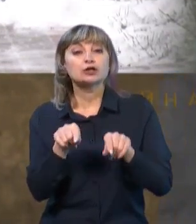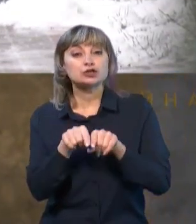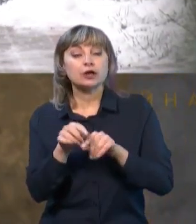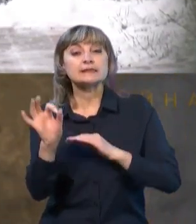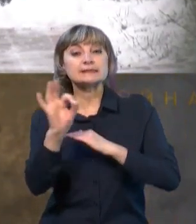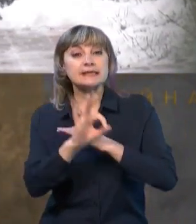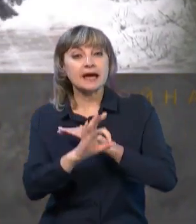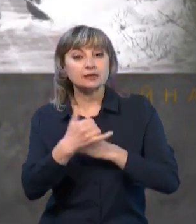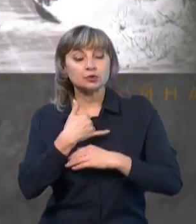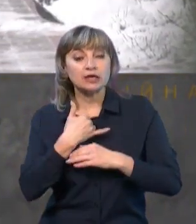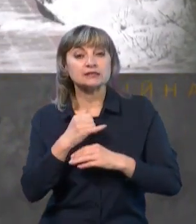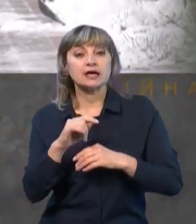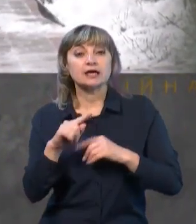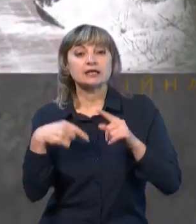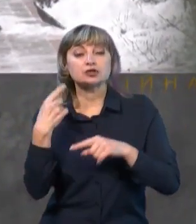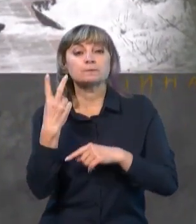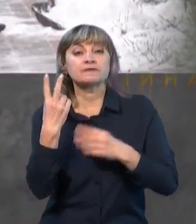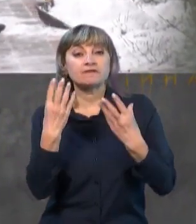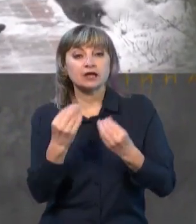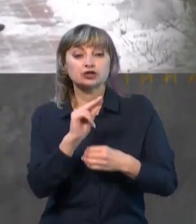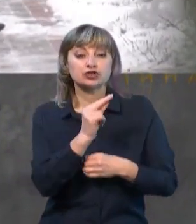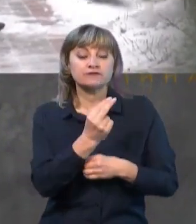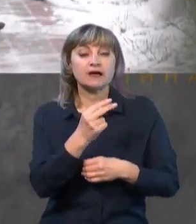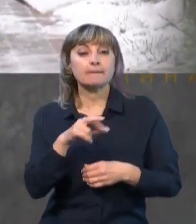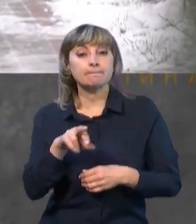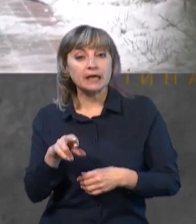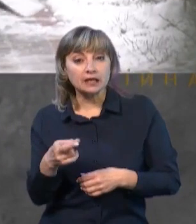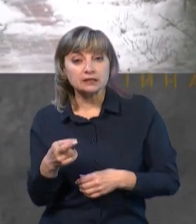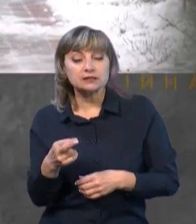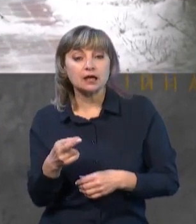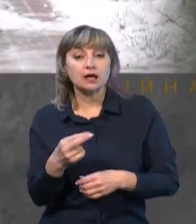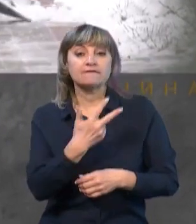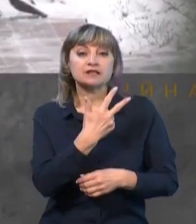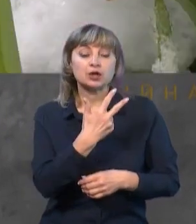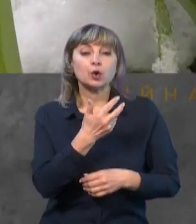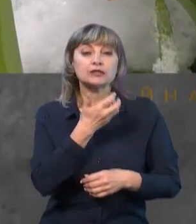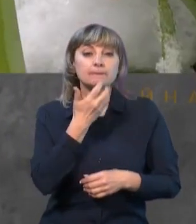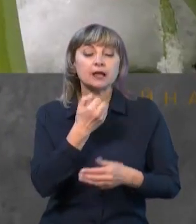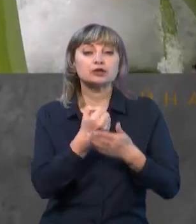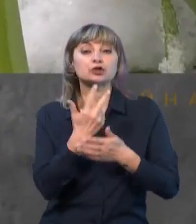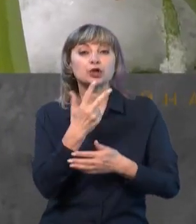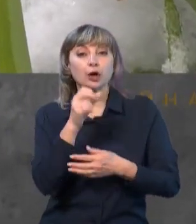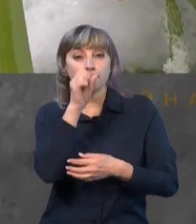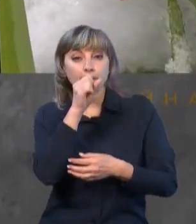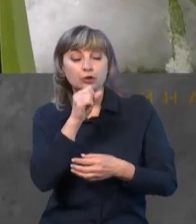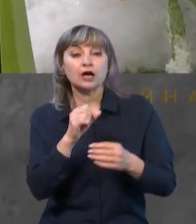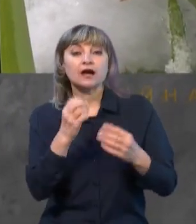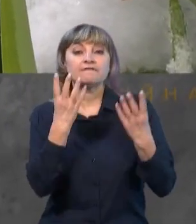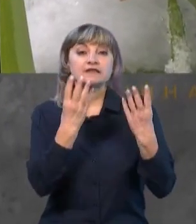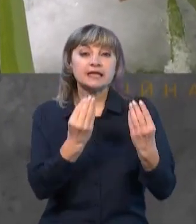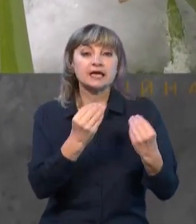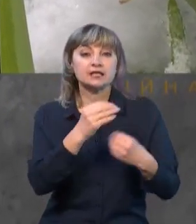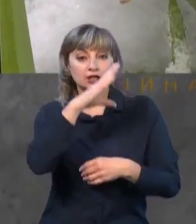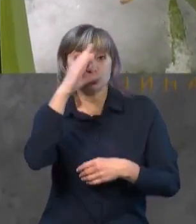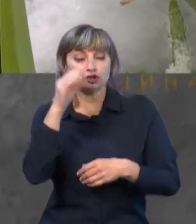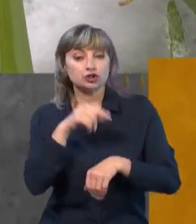західні в нас наступні дві доби, тобто четверта, п'ятниця, від трьох тепла до трьох морозів, як в денні, так і в нічні